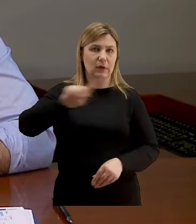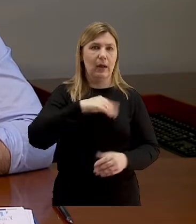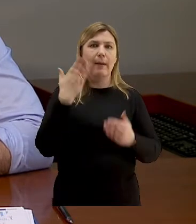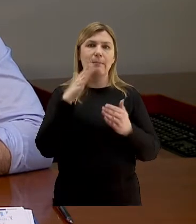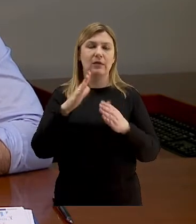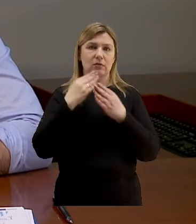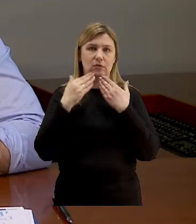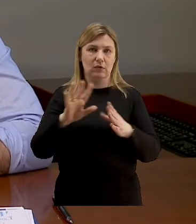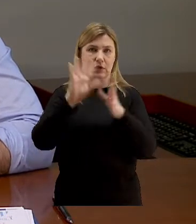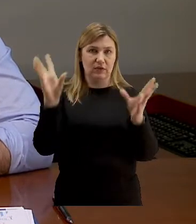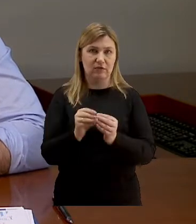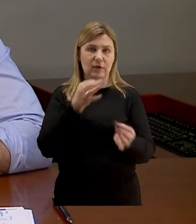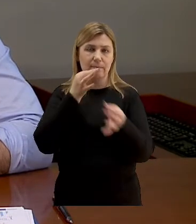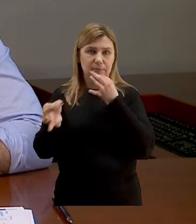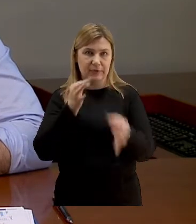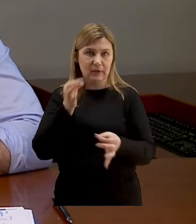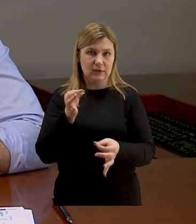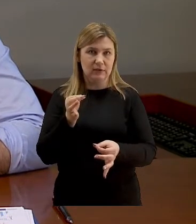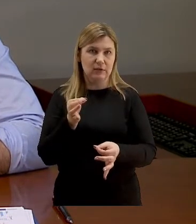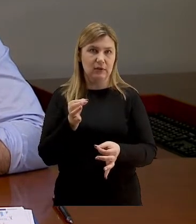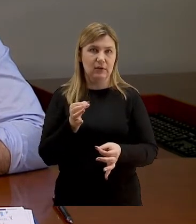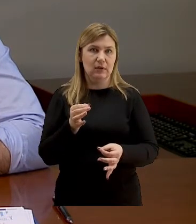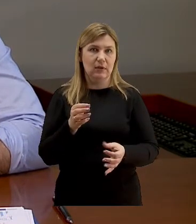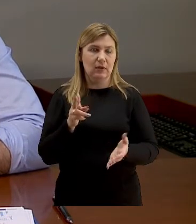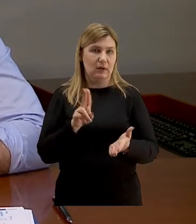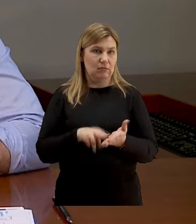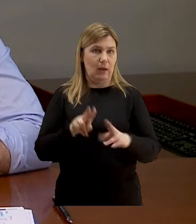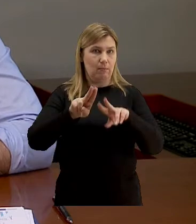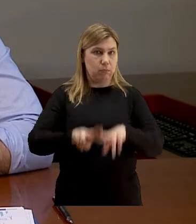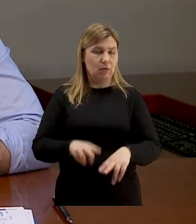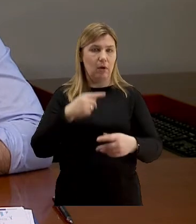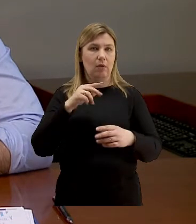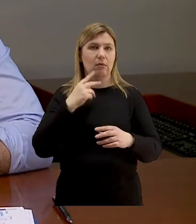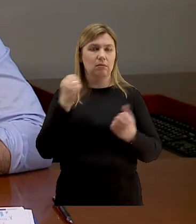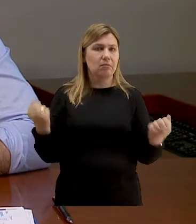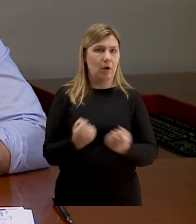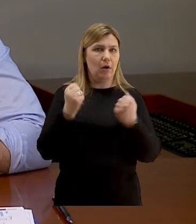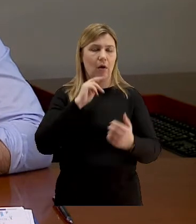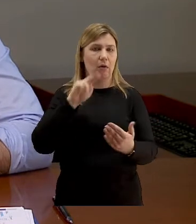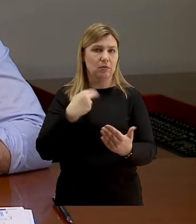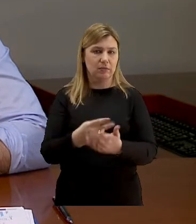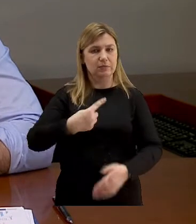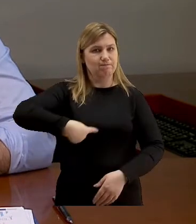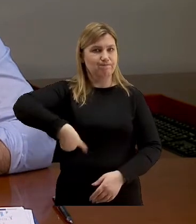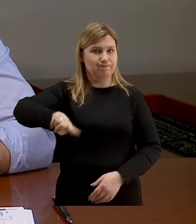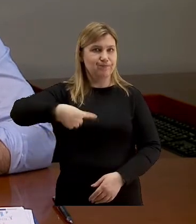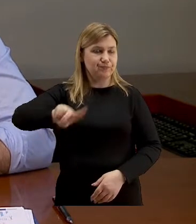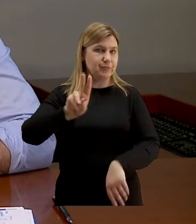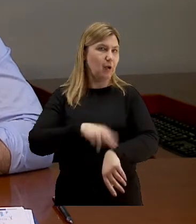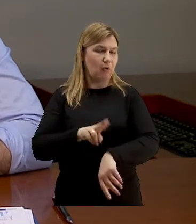pytania na pozostałe postaramy się odpowiedzieć w najbliższych godzinach